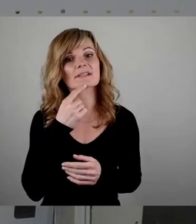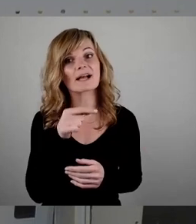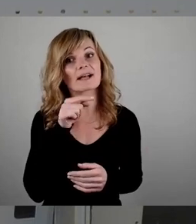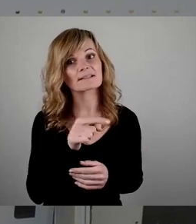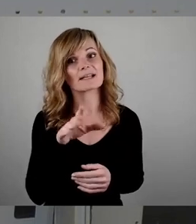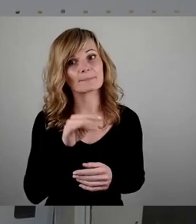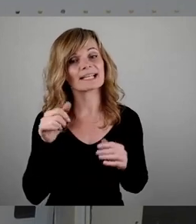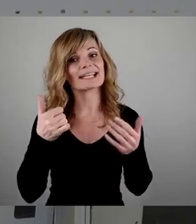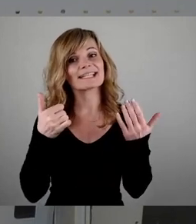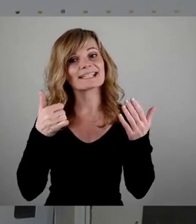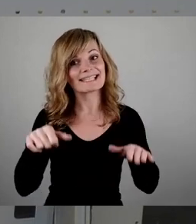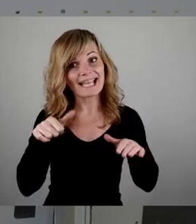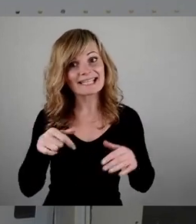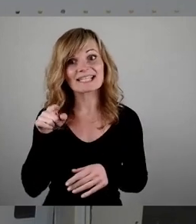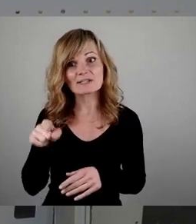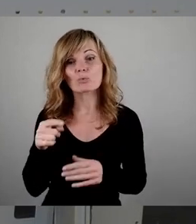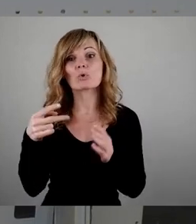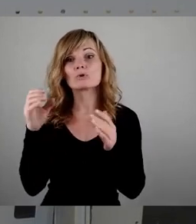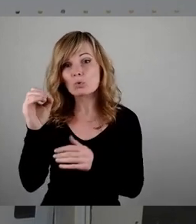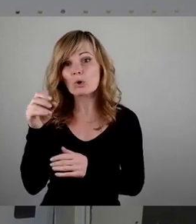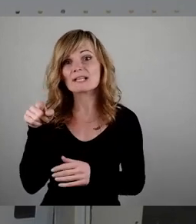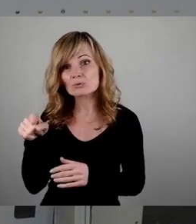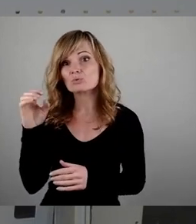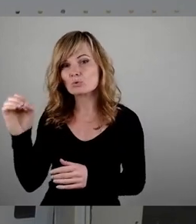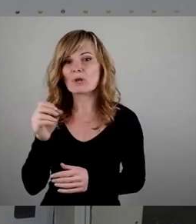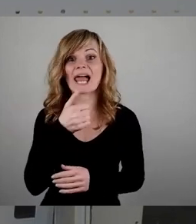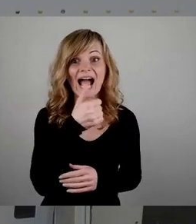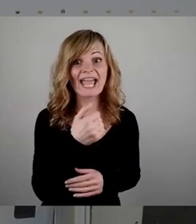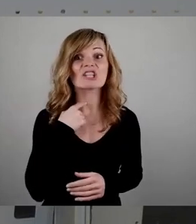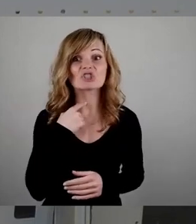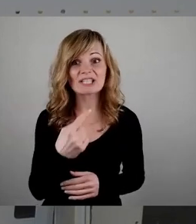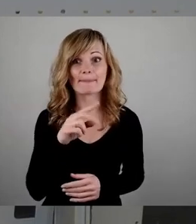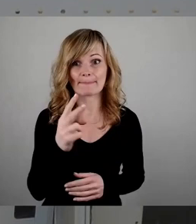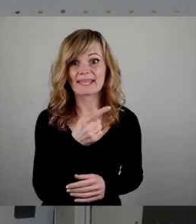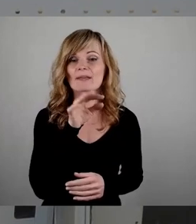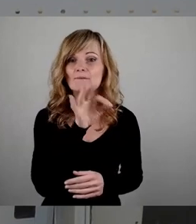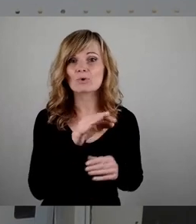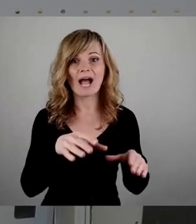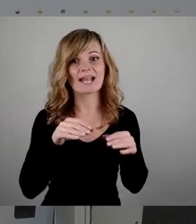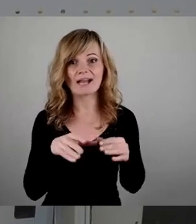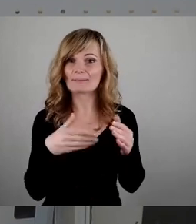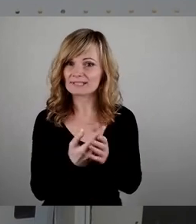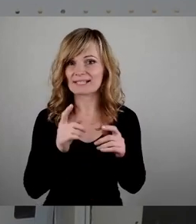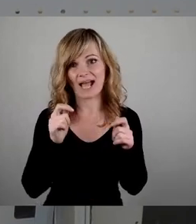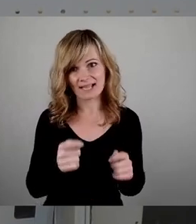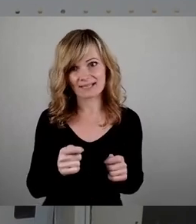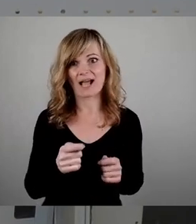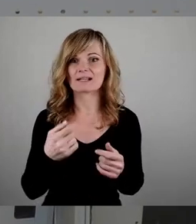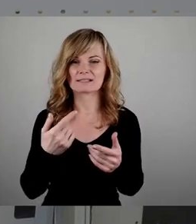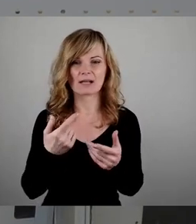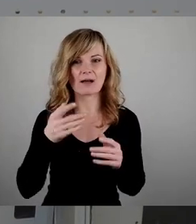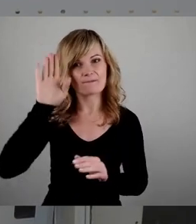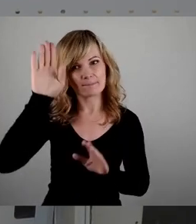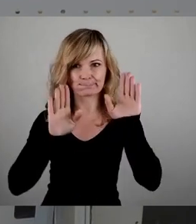16 zu 0 zu 0, also einstimmig für die Annahme dieses Antrages votiert und dem